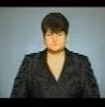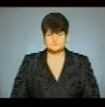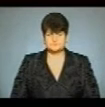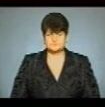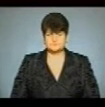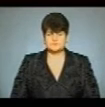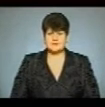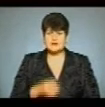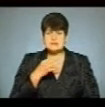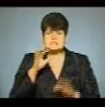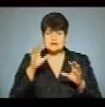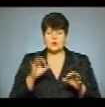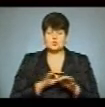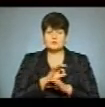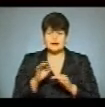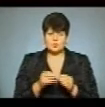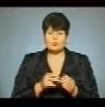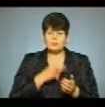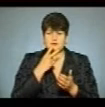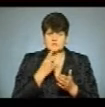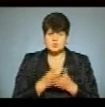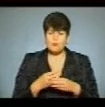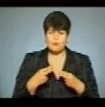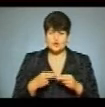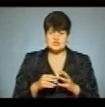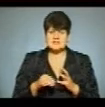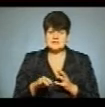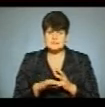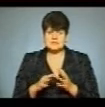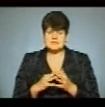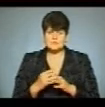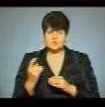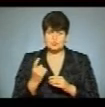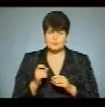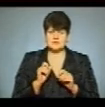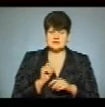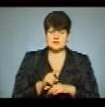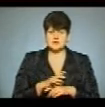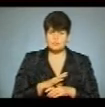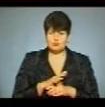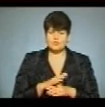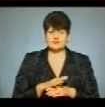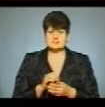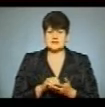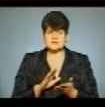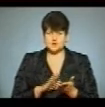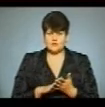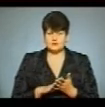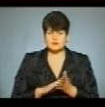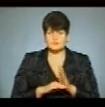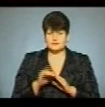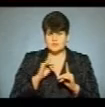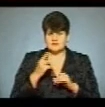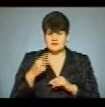Нагадаю, законопроєкт, в якому передбачався продаж землі сільськогосподарського призначення, був зареєстрований у парламенті 25